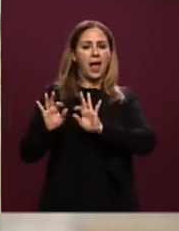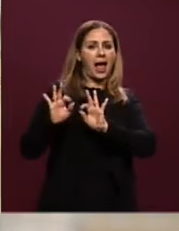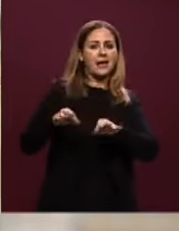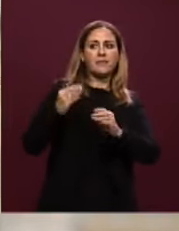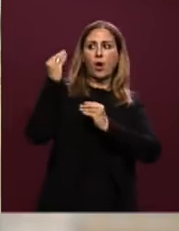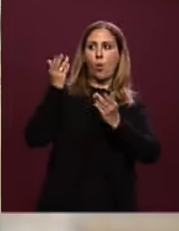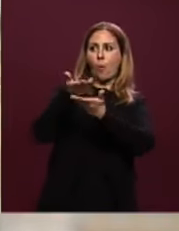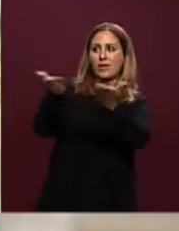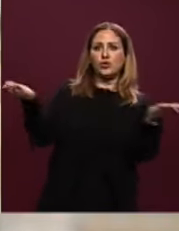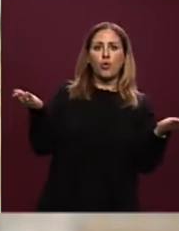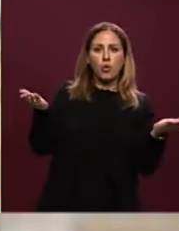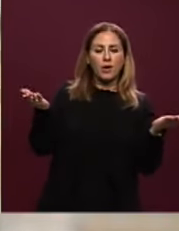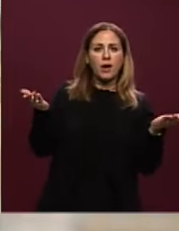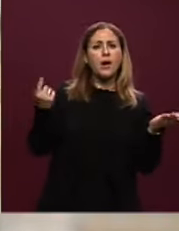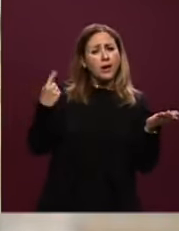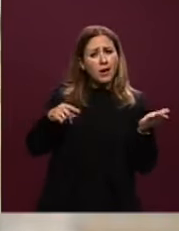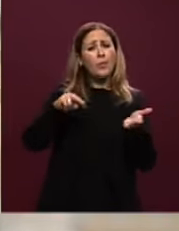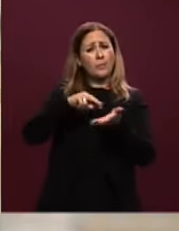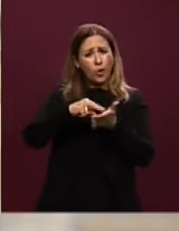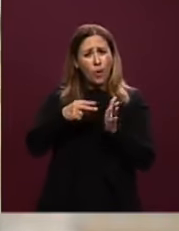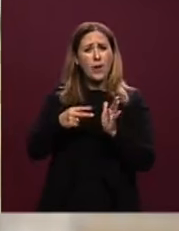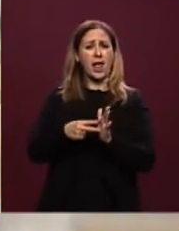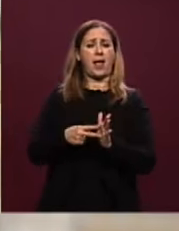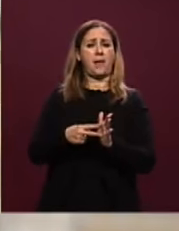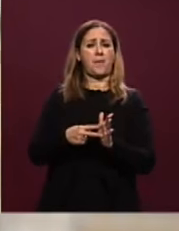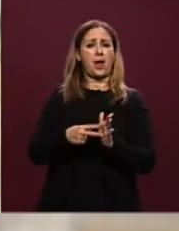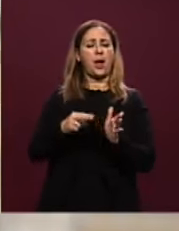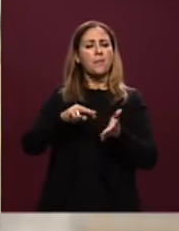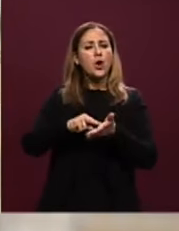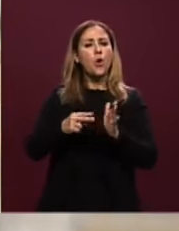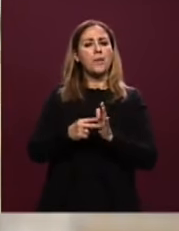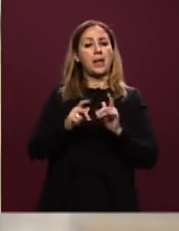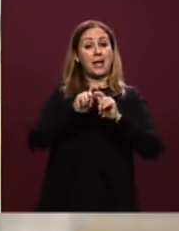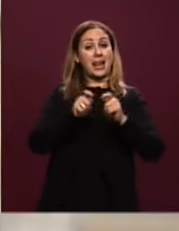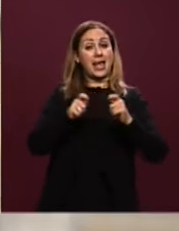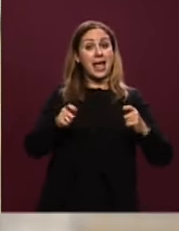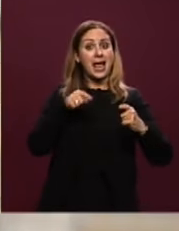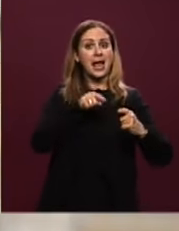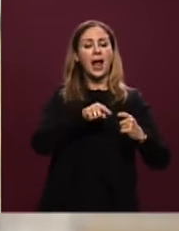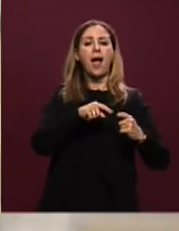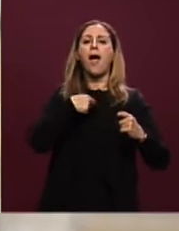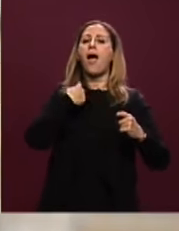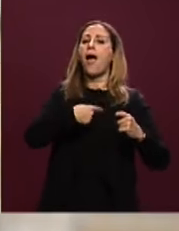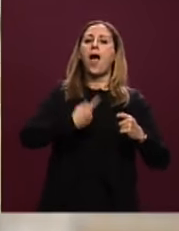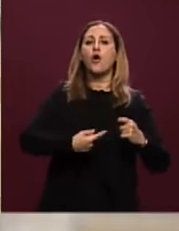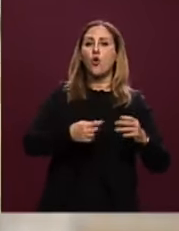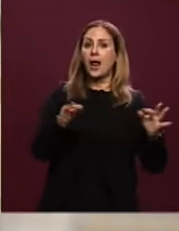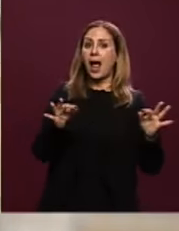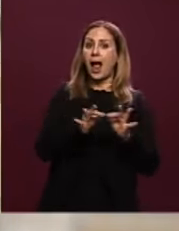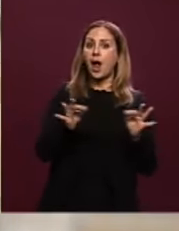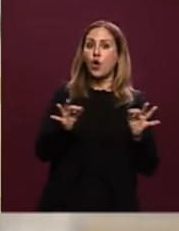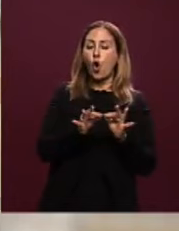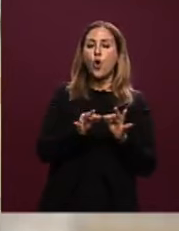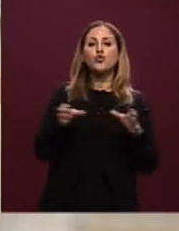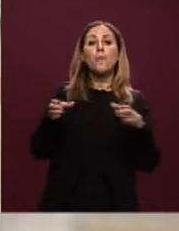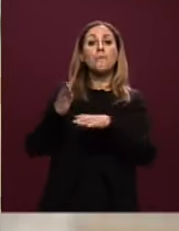Ed è un problema nel fatto che la Lega non ha ancora rescisso il suo accordo con il partito di Putin